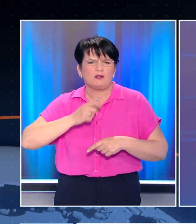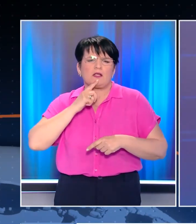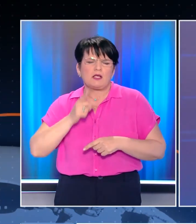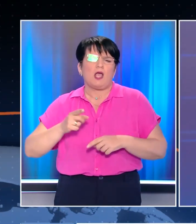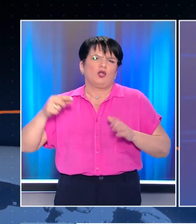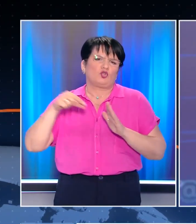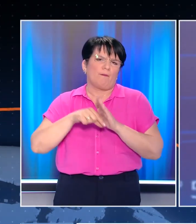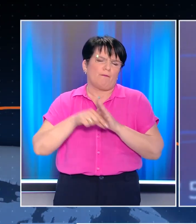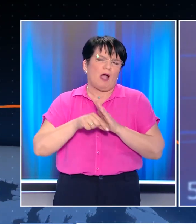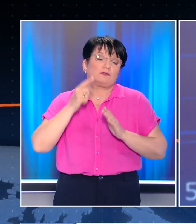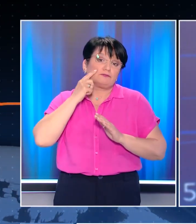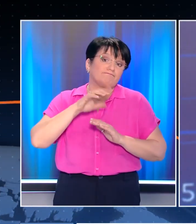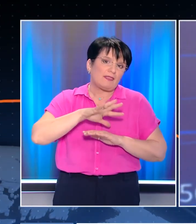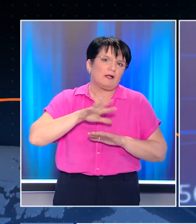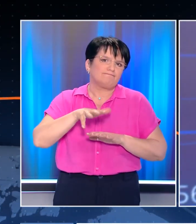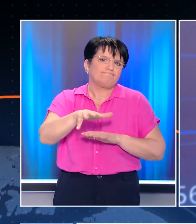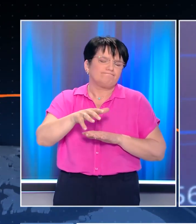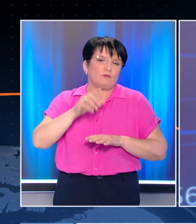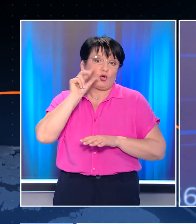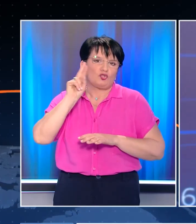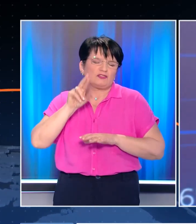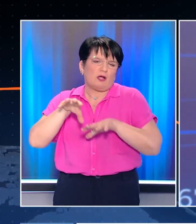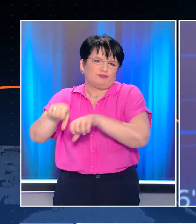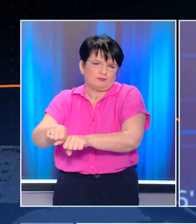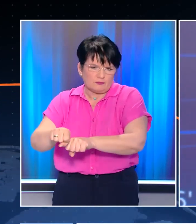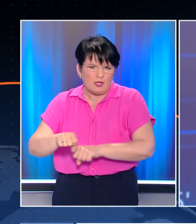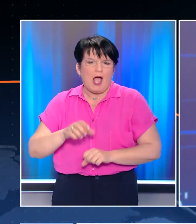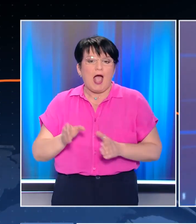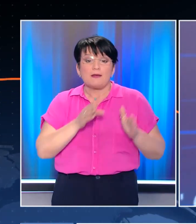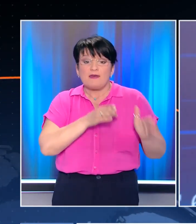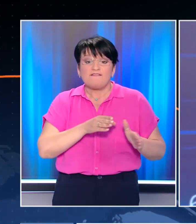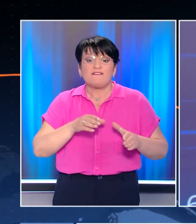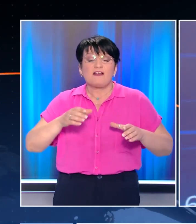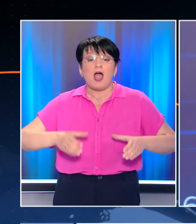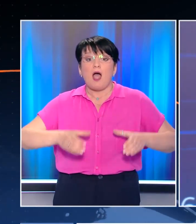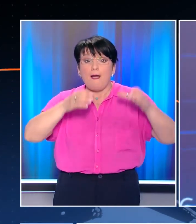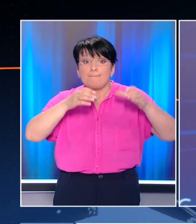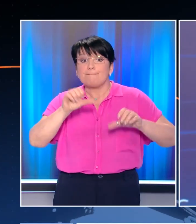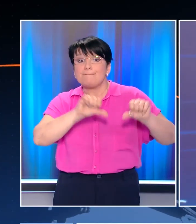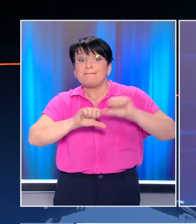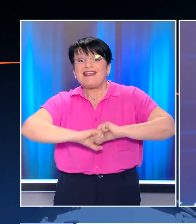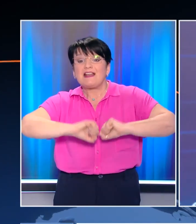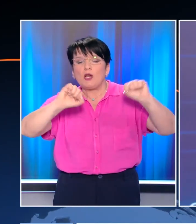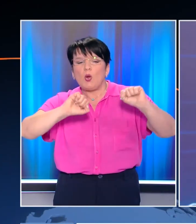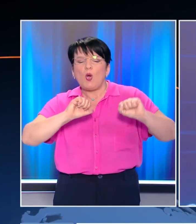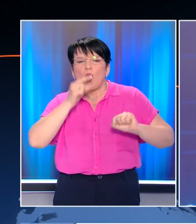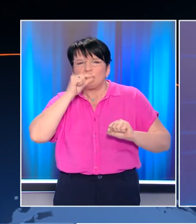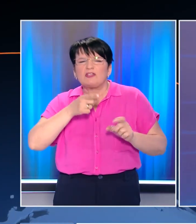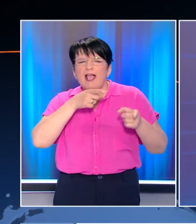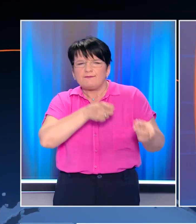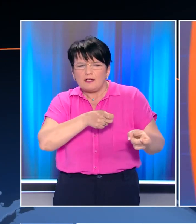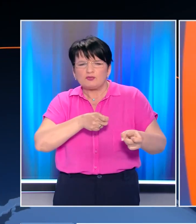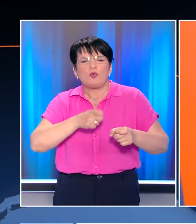Και ενώ η συζήτηση ενός πυρηνικού πολέμου έρχεται και πάλι εφιαλτικά στο προσκήνιο, η Δύση έχει τεθεί σε ύψιστο συναγερμό για ενδεχόμενη